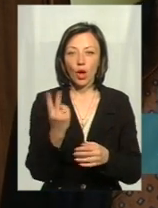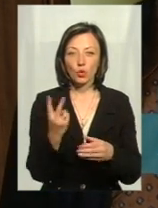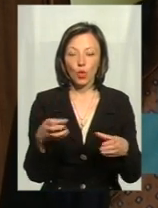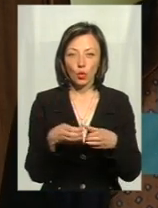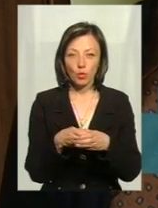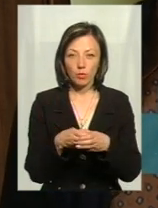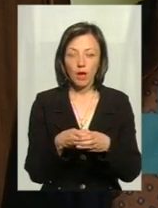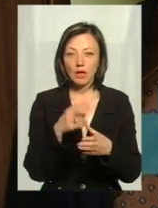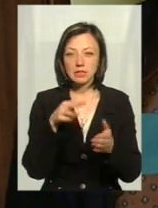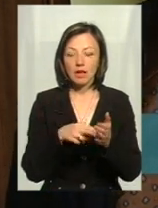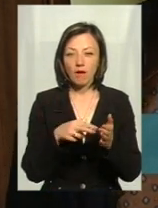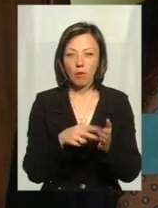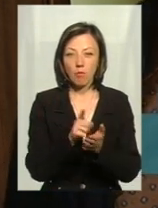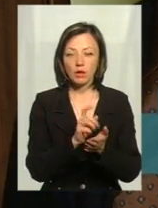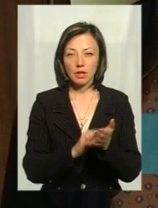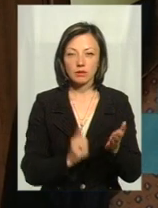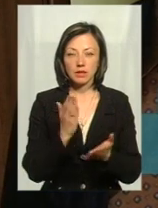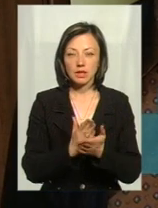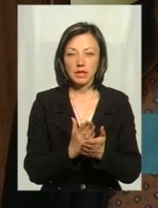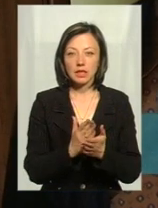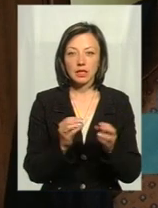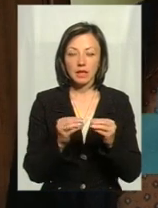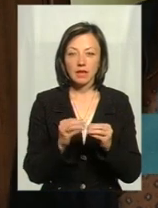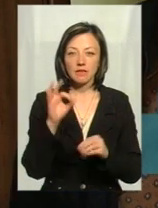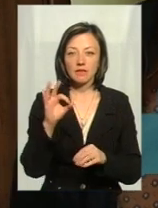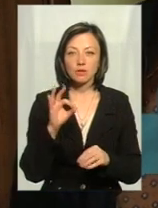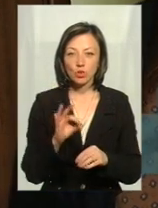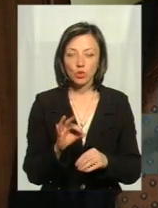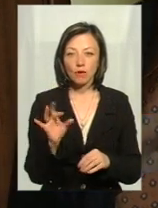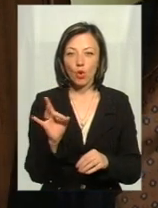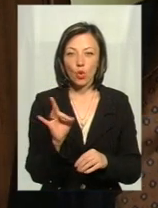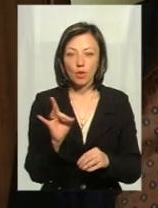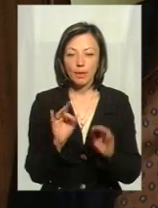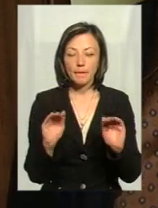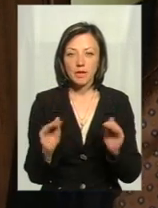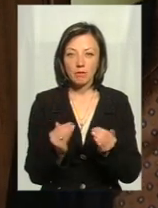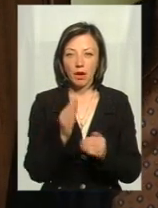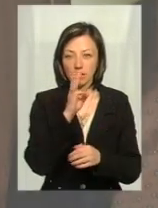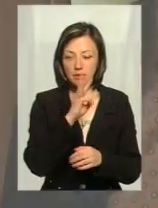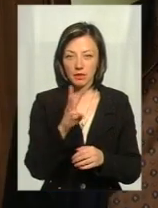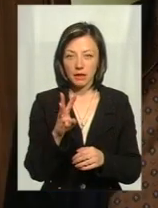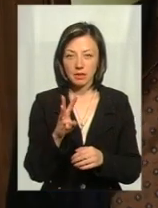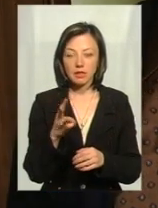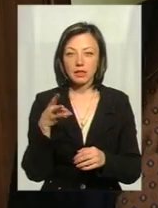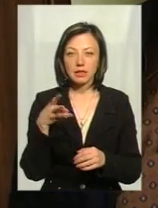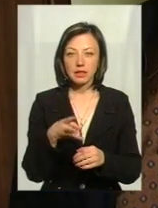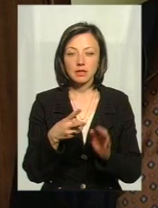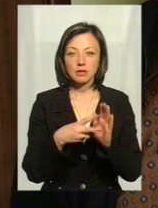Ставка податку для таксистів становить 10% розміру мінімальної заробітної плати –